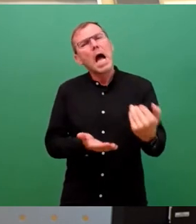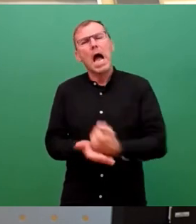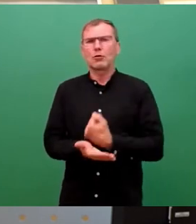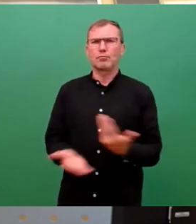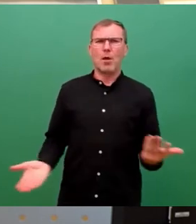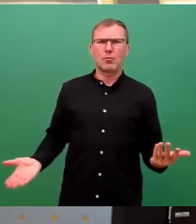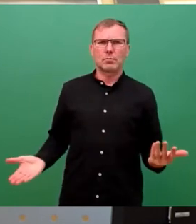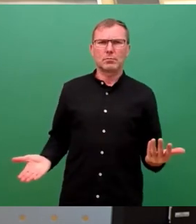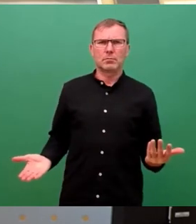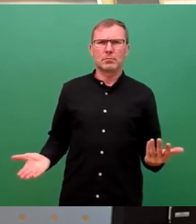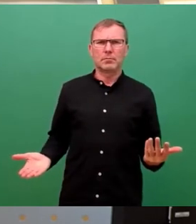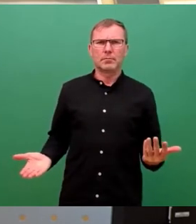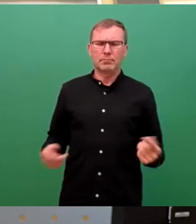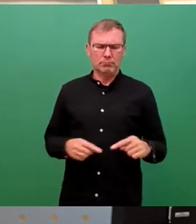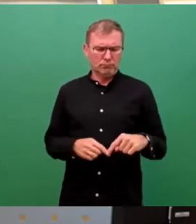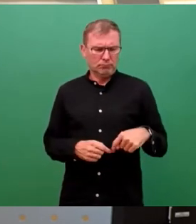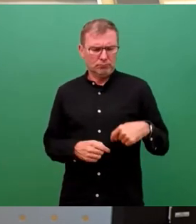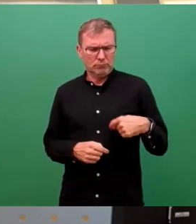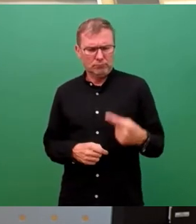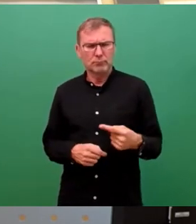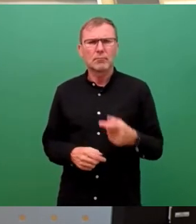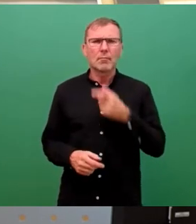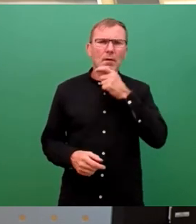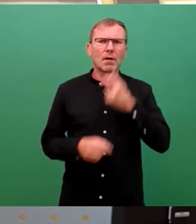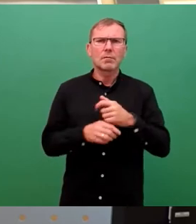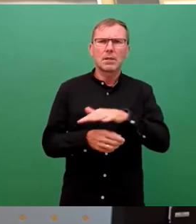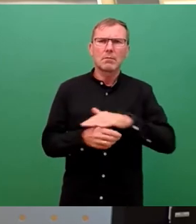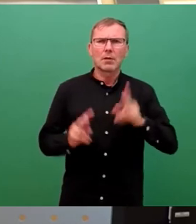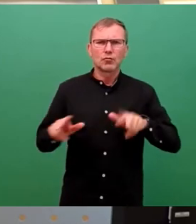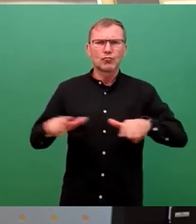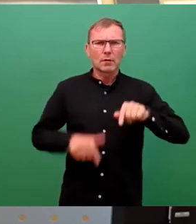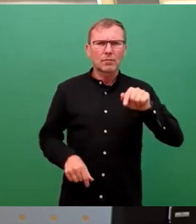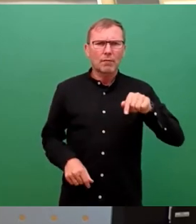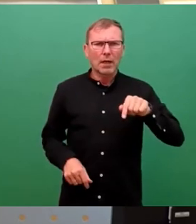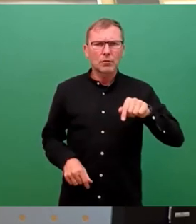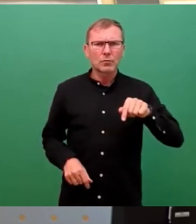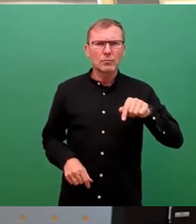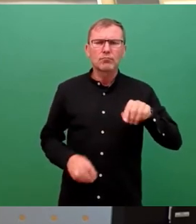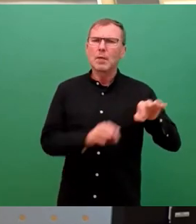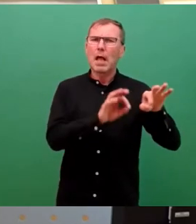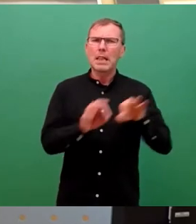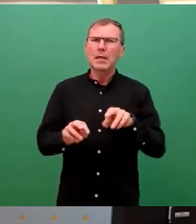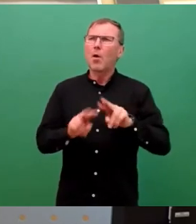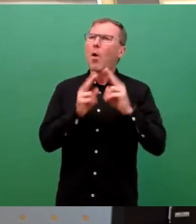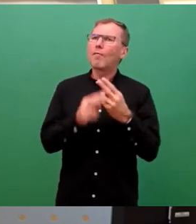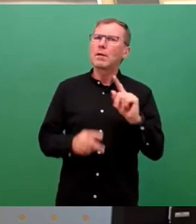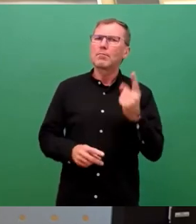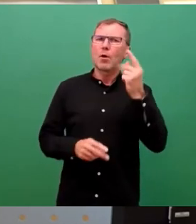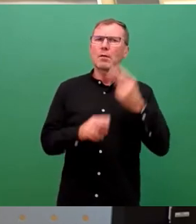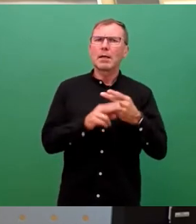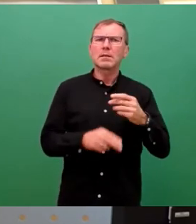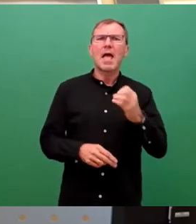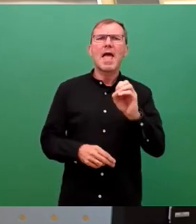Dazu hat für den Verantwortungsbereich der Stadtverwaltung unter Leitung der Umweltbürgermeisterin Eva Jenigen